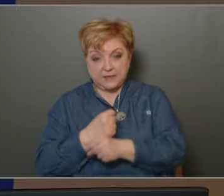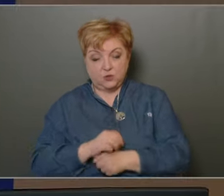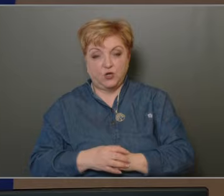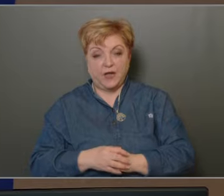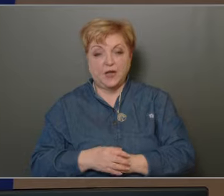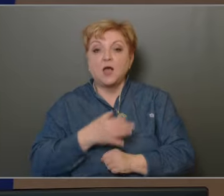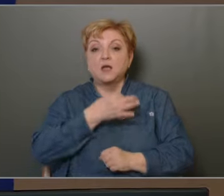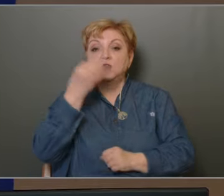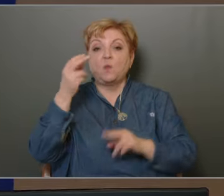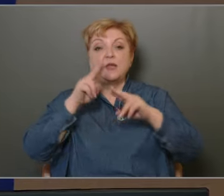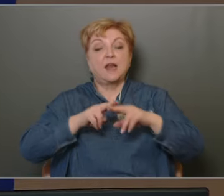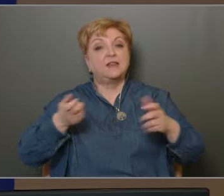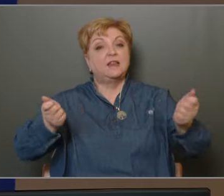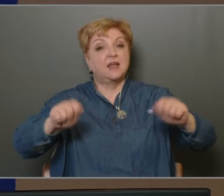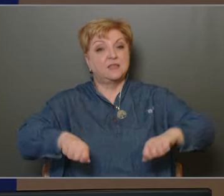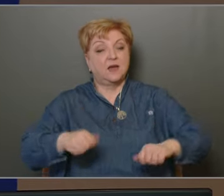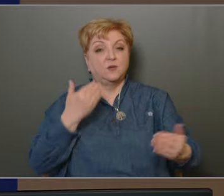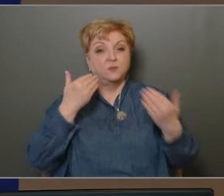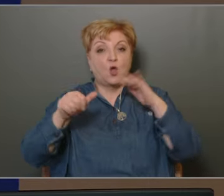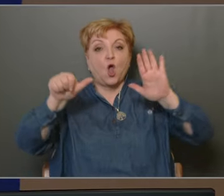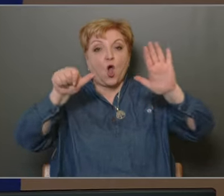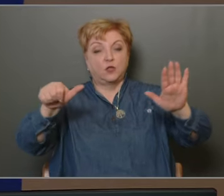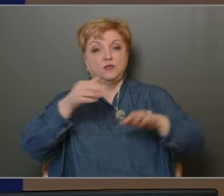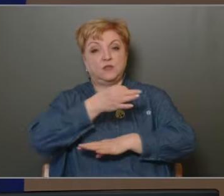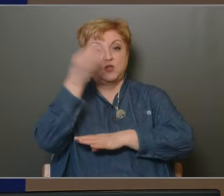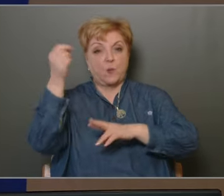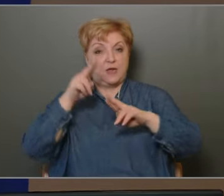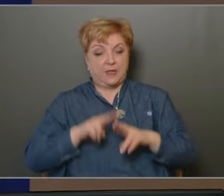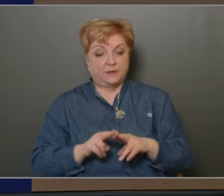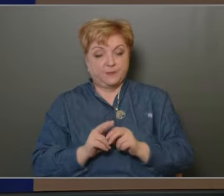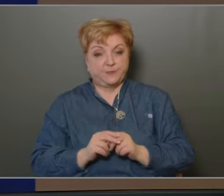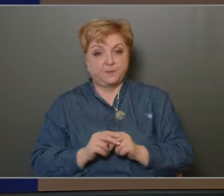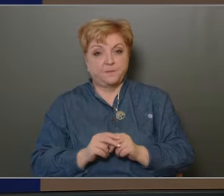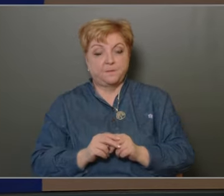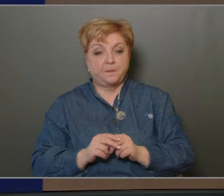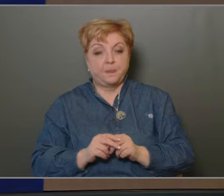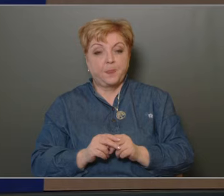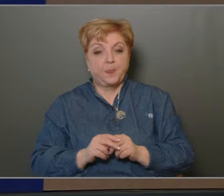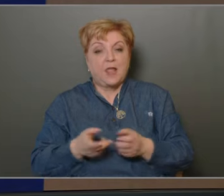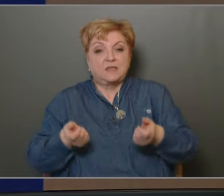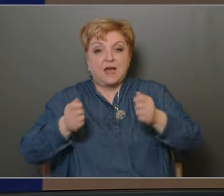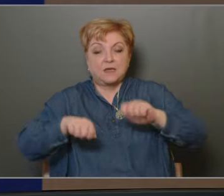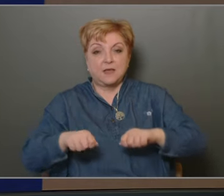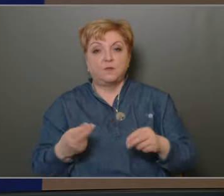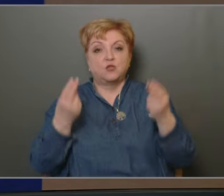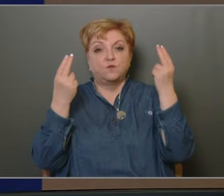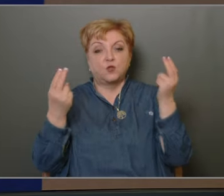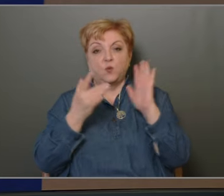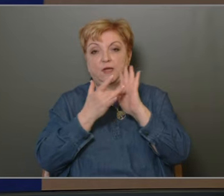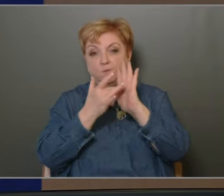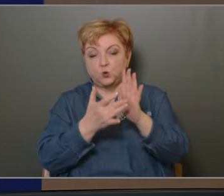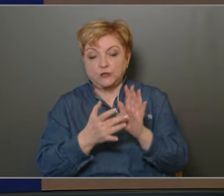Napirendet lezártam. Tárgyaljuk hatodik napirendünket. Zárszámadás, vagyonkimutatás,